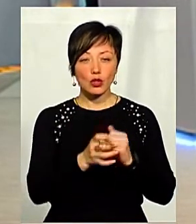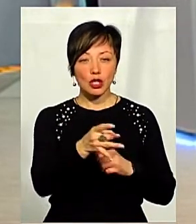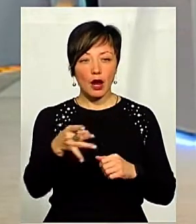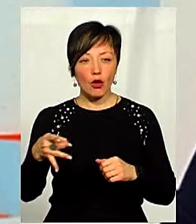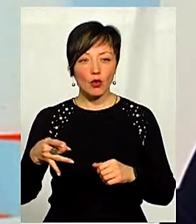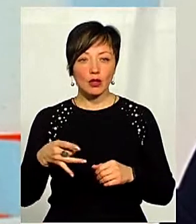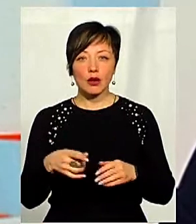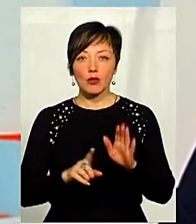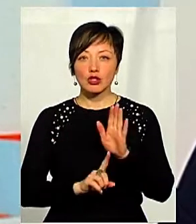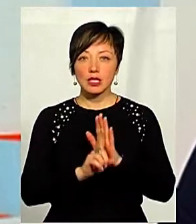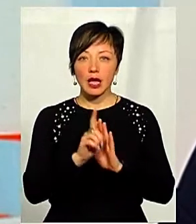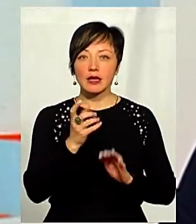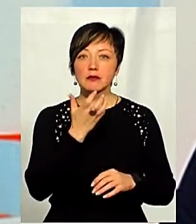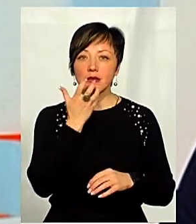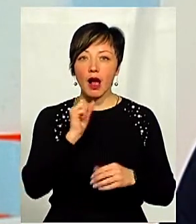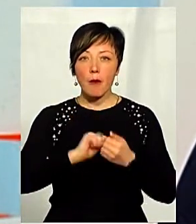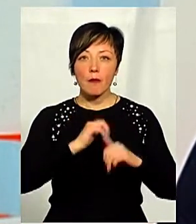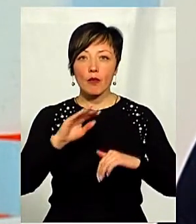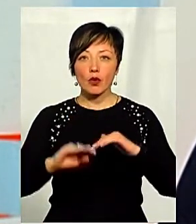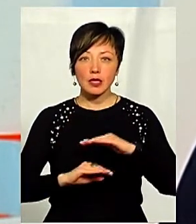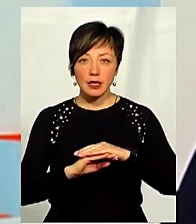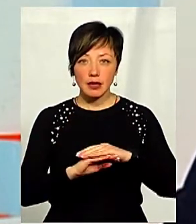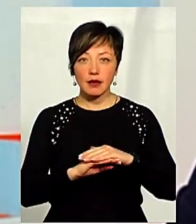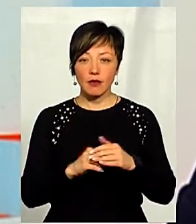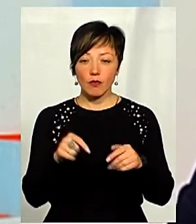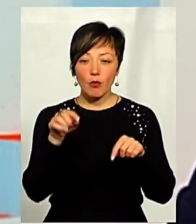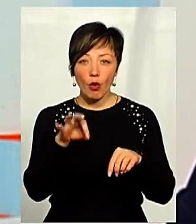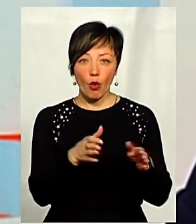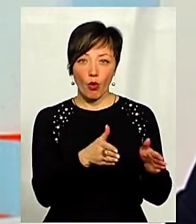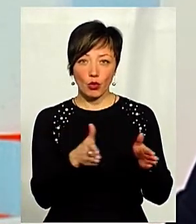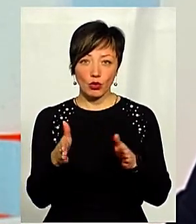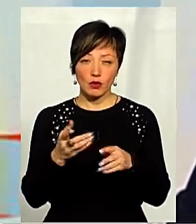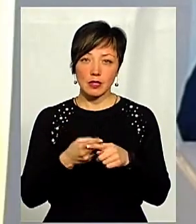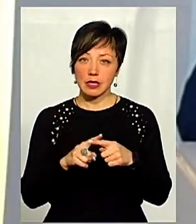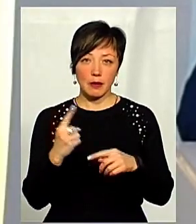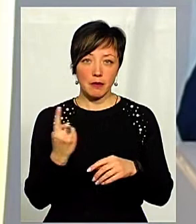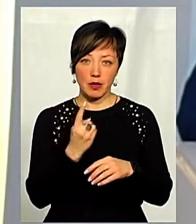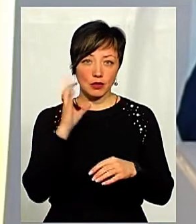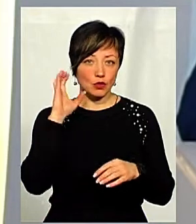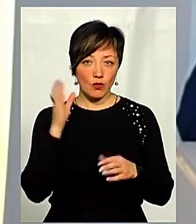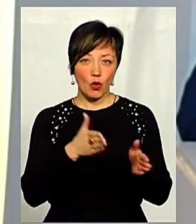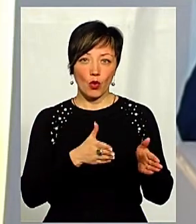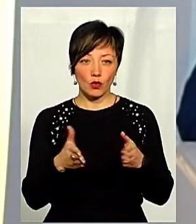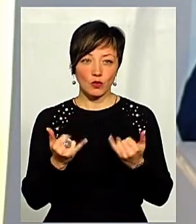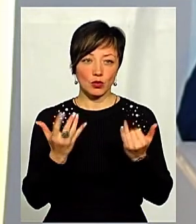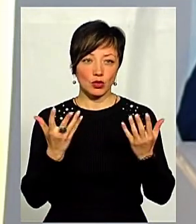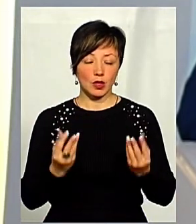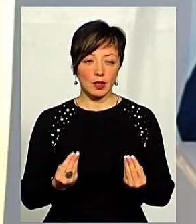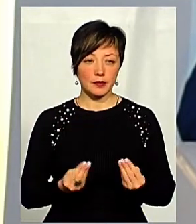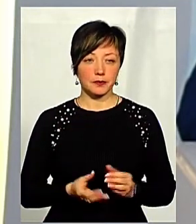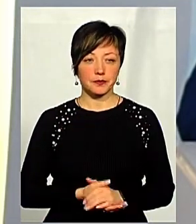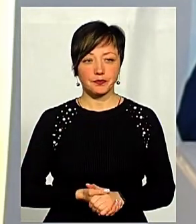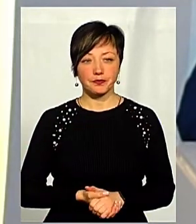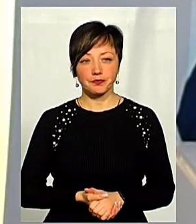район, починаючи з півдня, з Кам'яця-Подільська і до півночі, в контексті їх готовності, і це вже було не перше заслуховування, готовності на сьогоднішній день